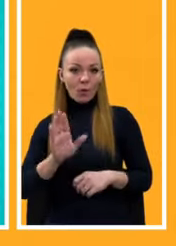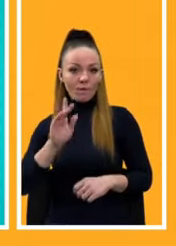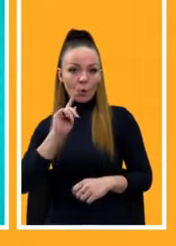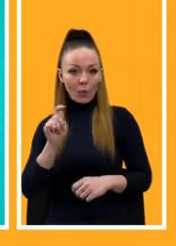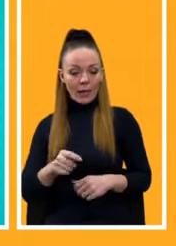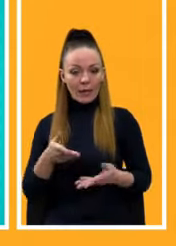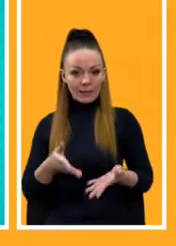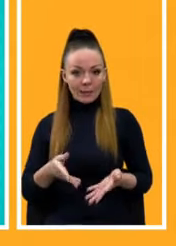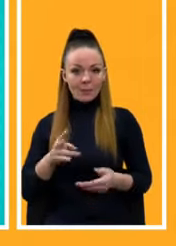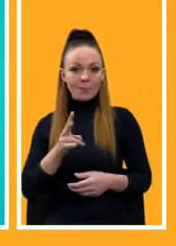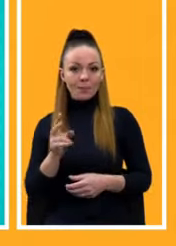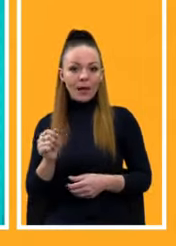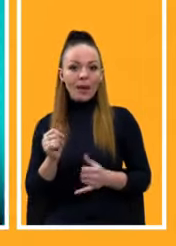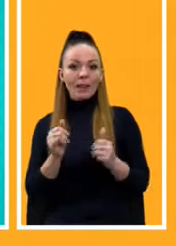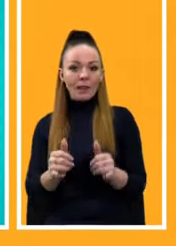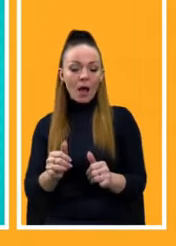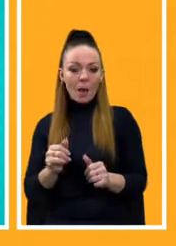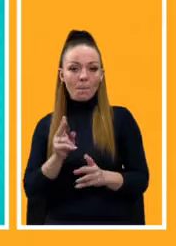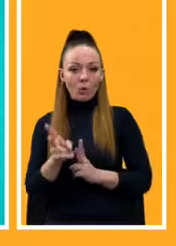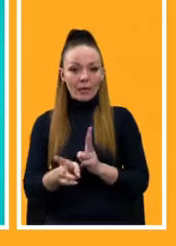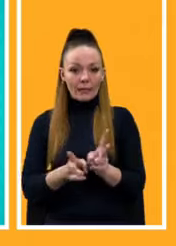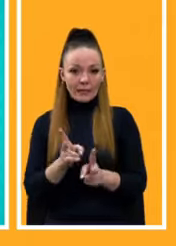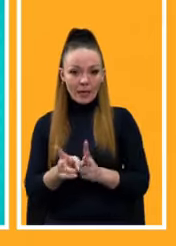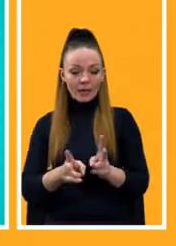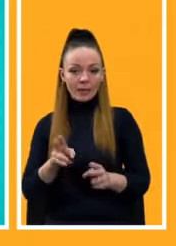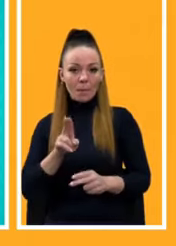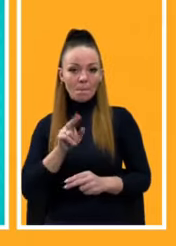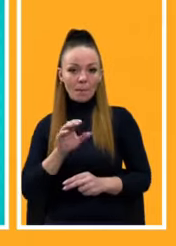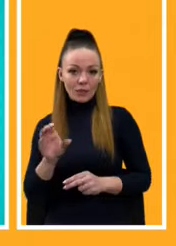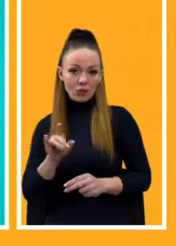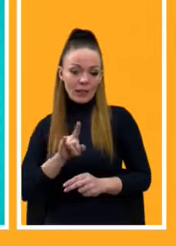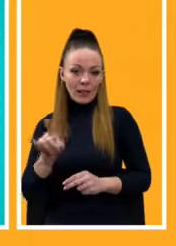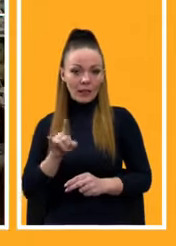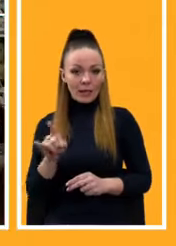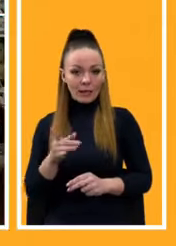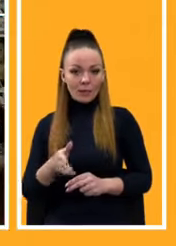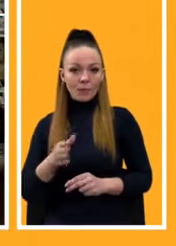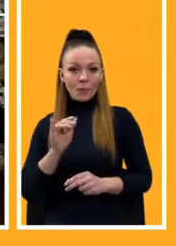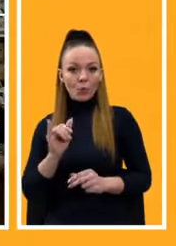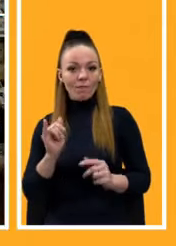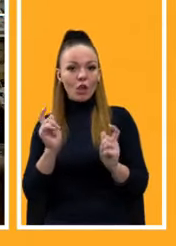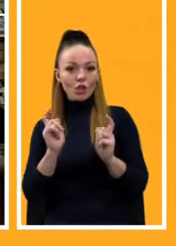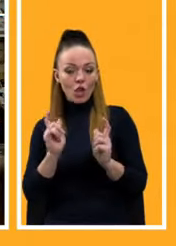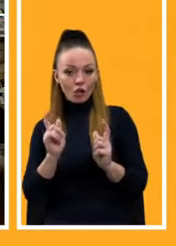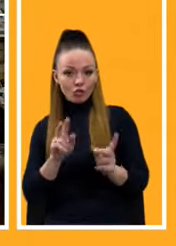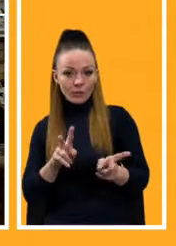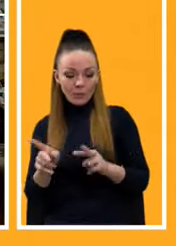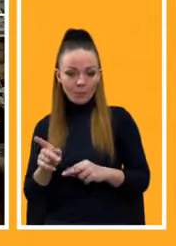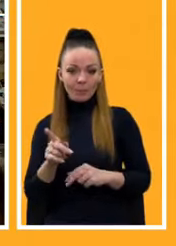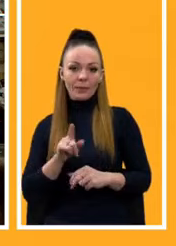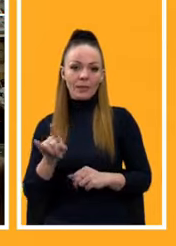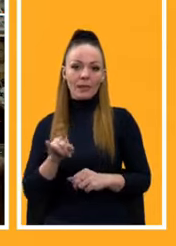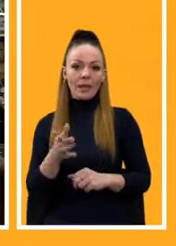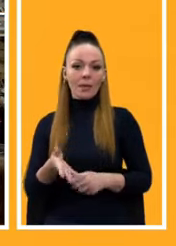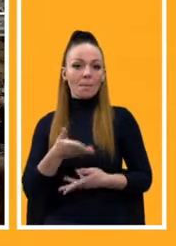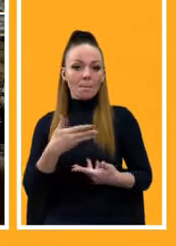для модернізації пасажирських літаків, увантажні літаки, ми маємо